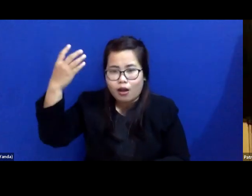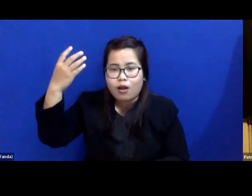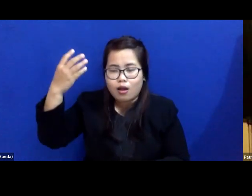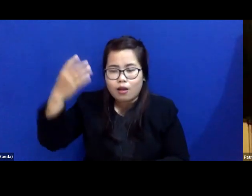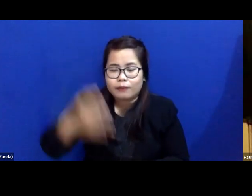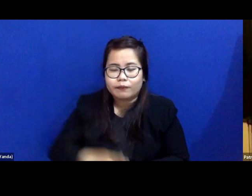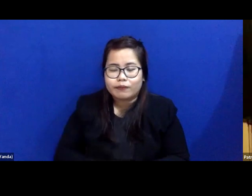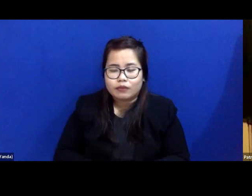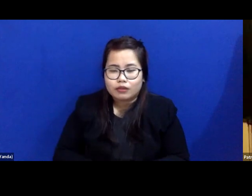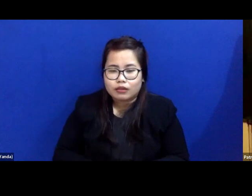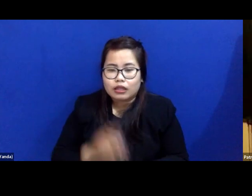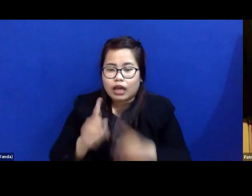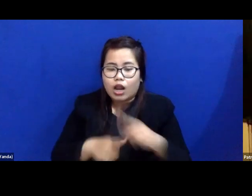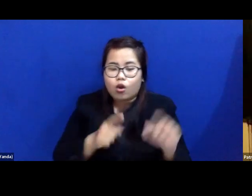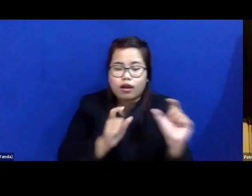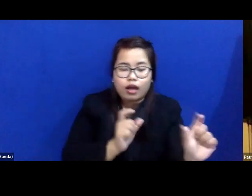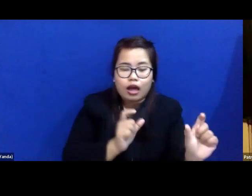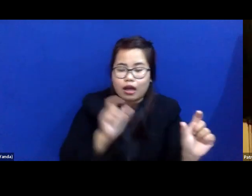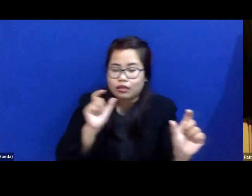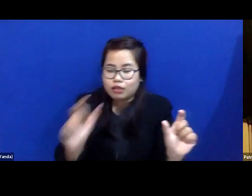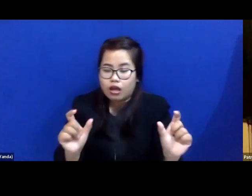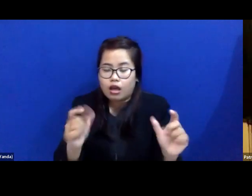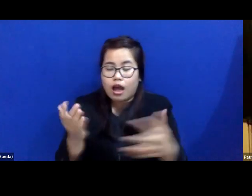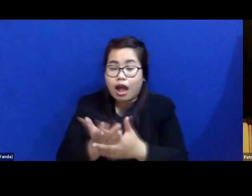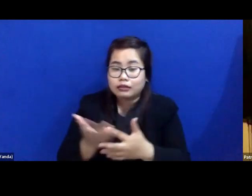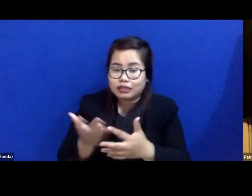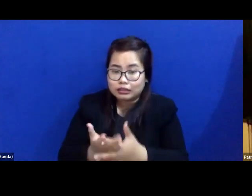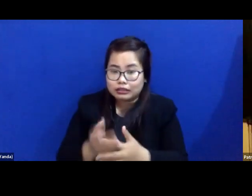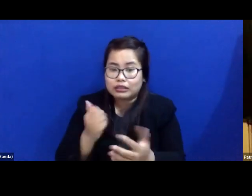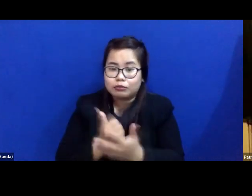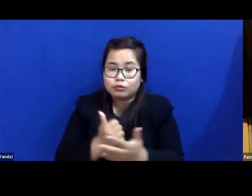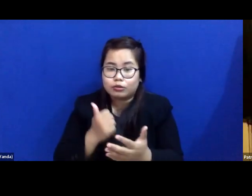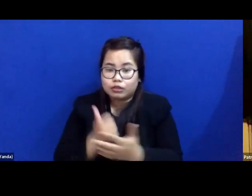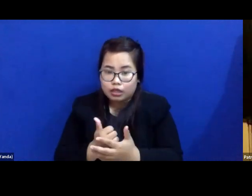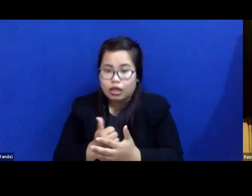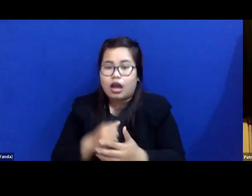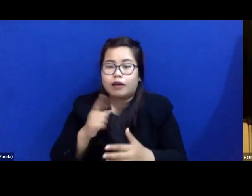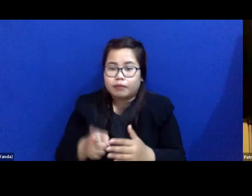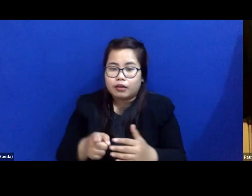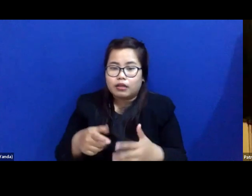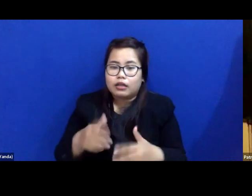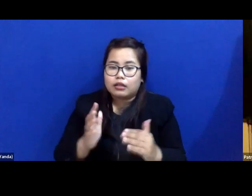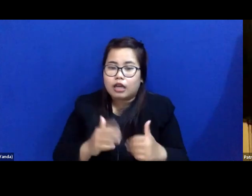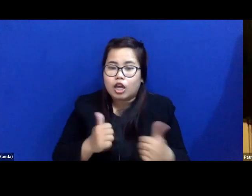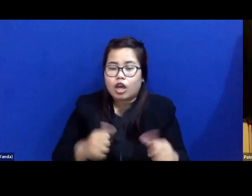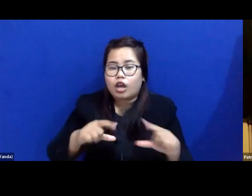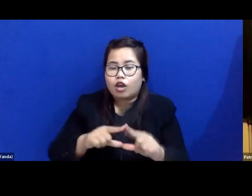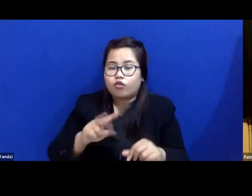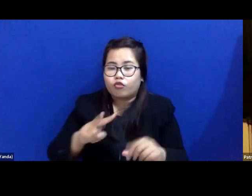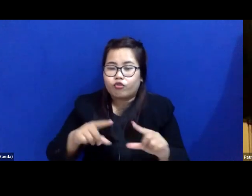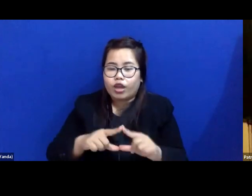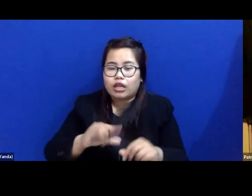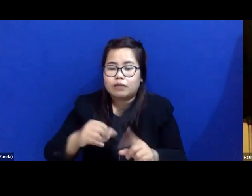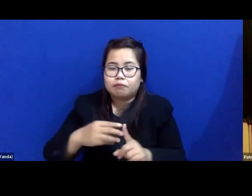Padanan kata aksesibilitas itu availability. availability. Availabilitas.